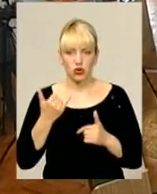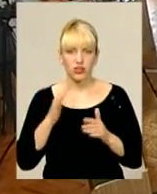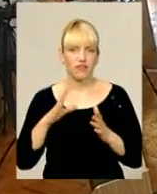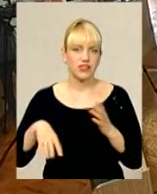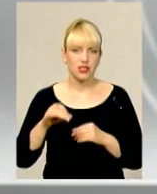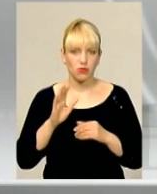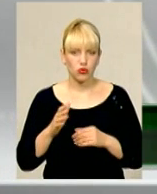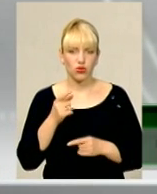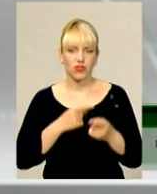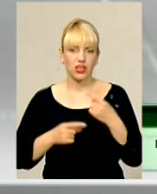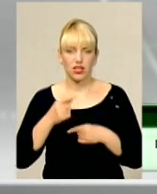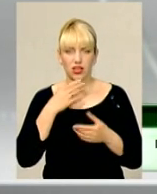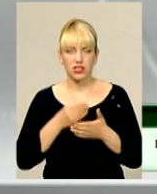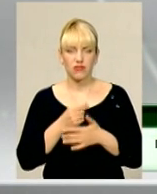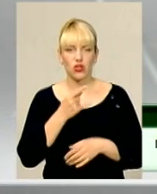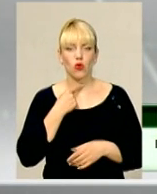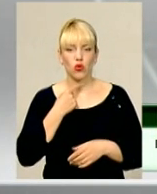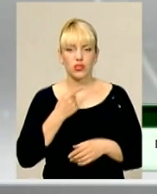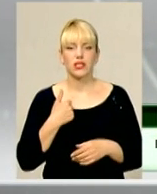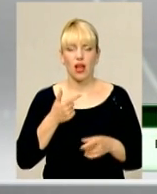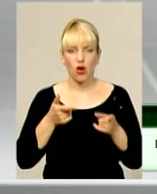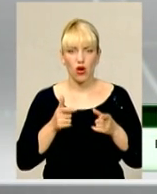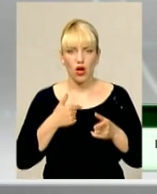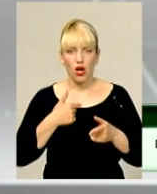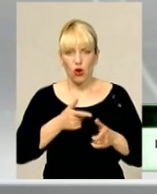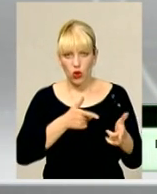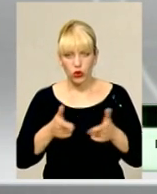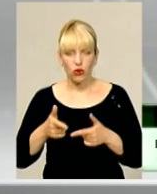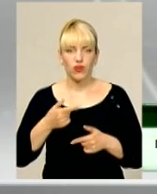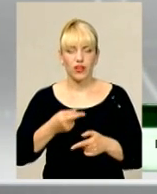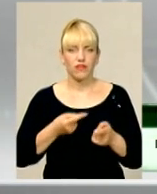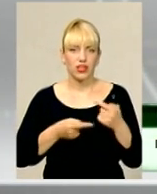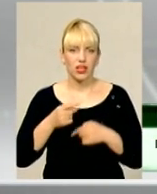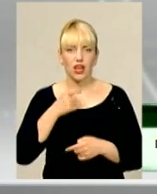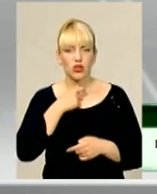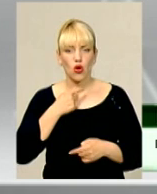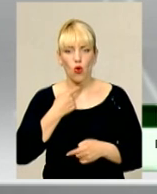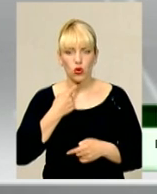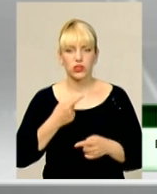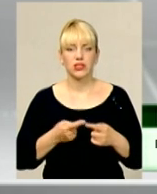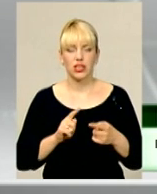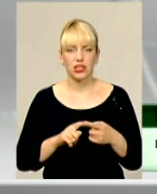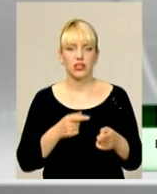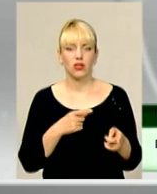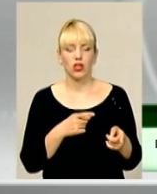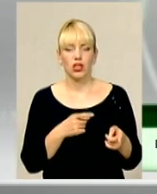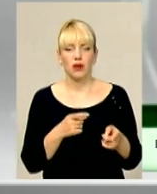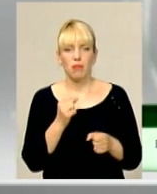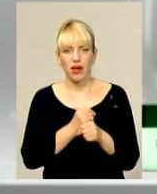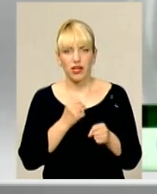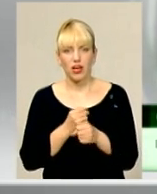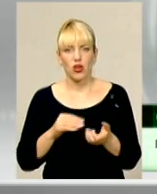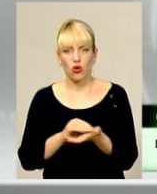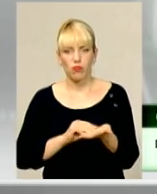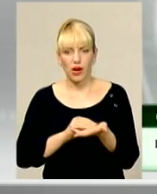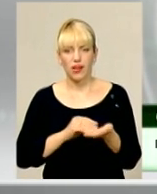відкликати. Ми готові відкликати голоси, готові його переробляти в іншому вигляді, готові розмонляти